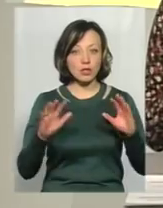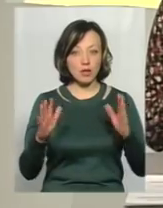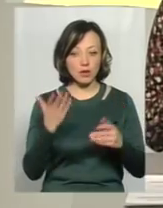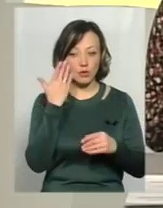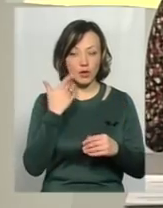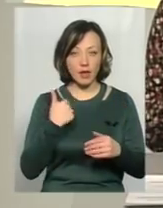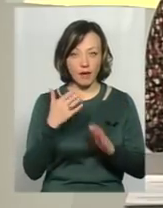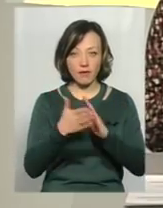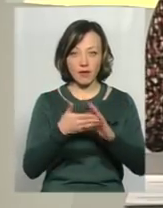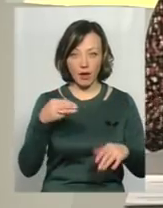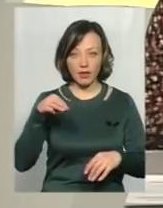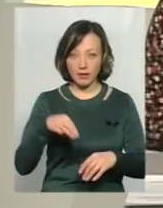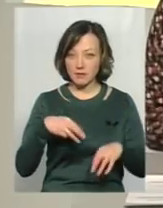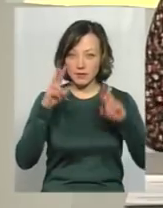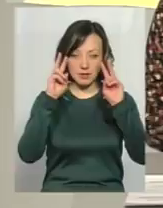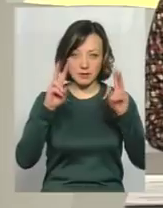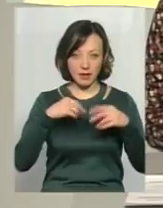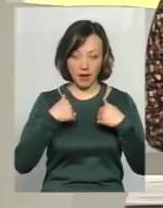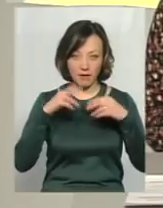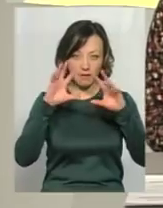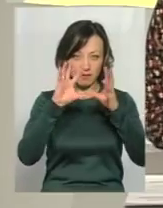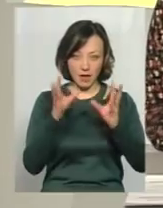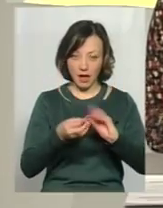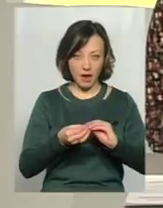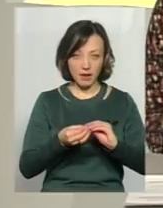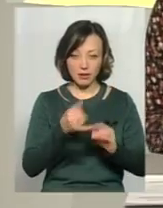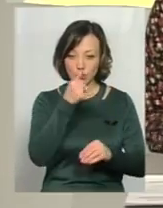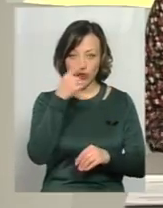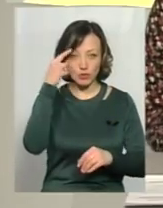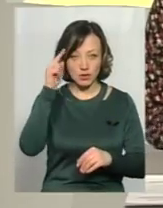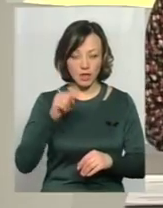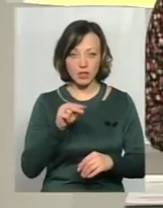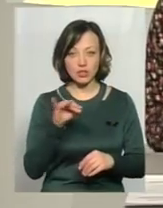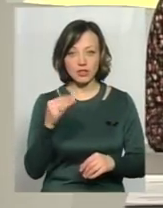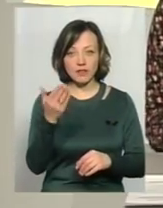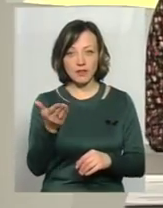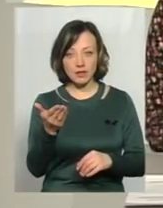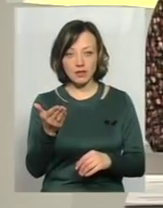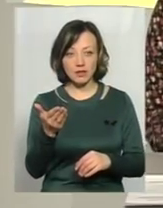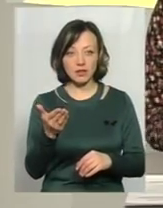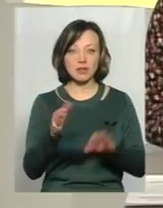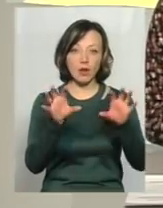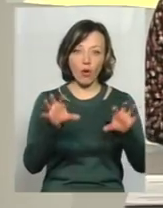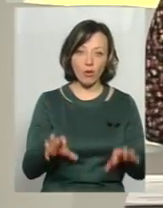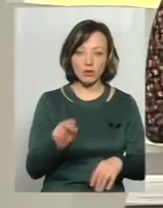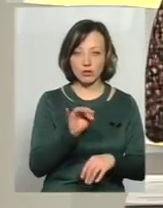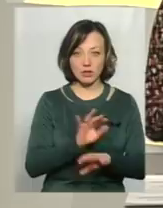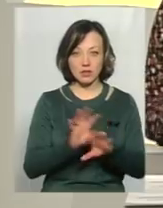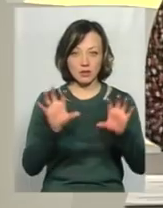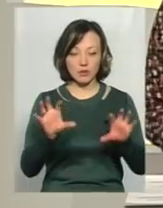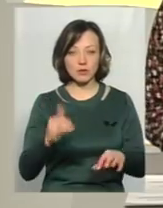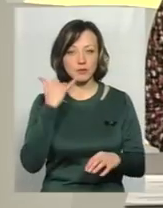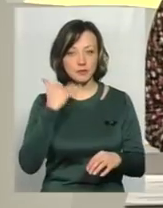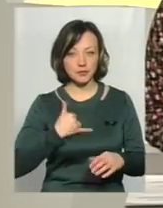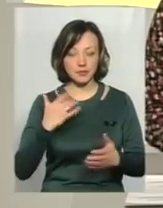викликаю таксі, я взагалі, ну, навіть не можу знати, чи він легальний, чи він нелегальний. Нелегальний, У нас на зв